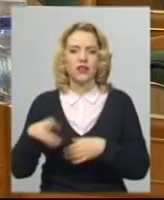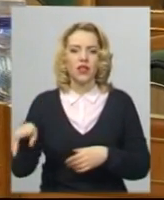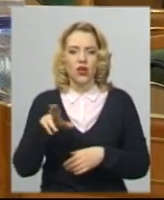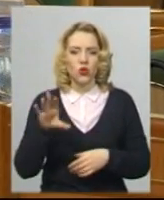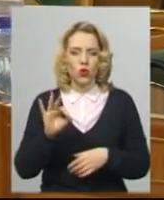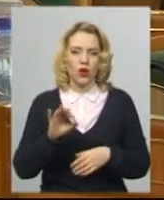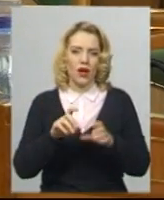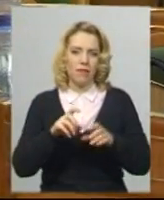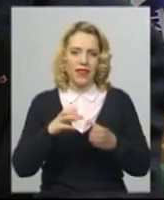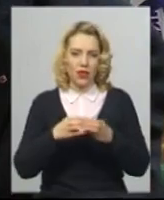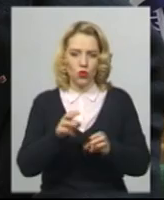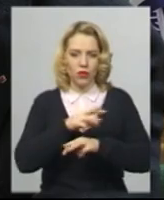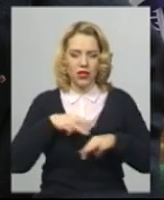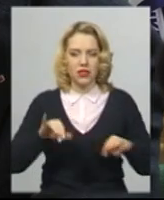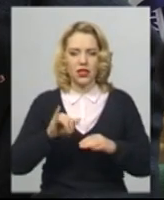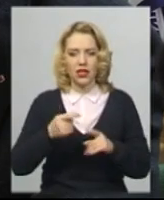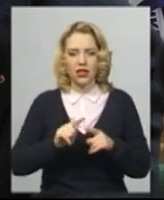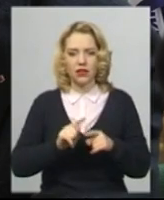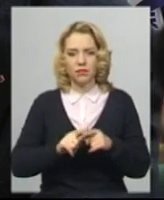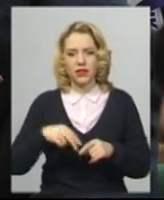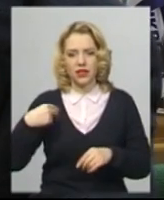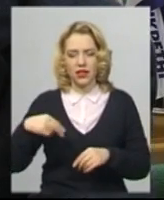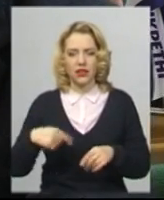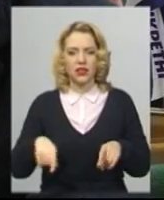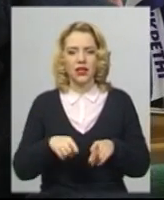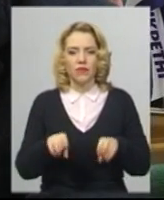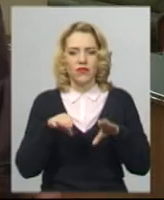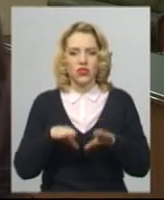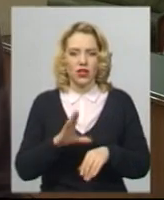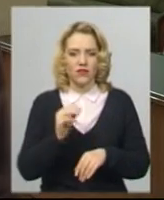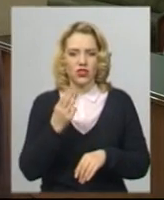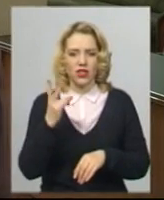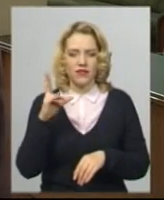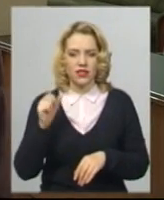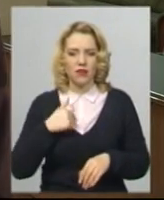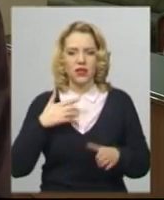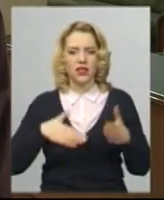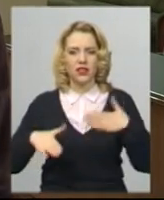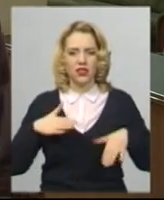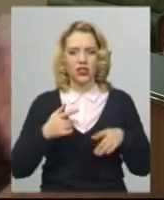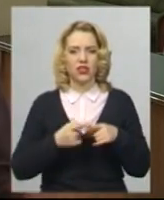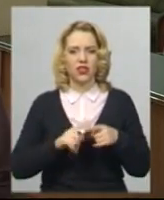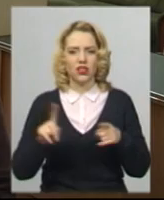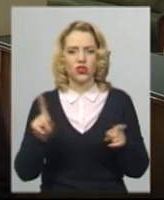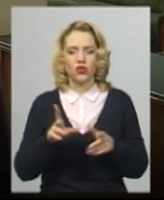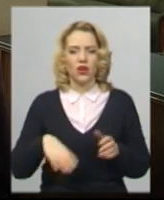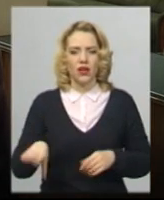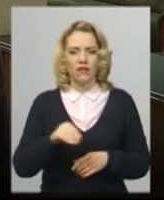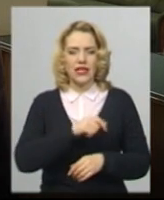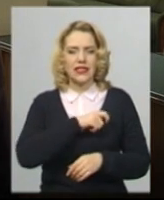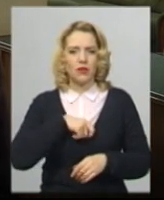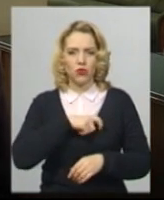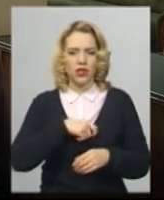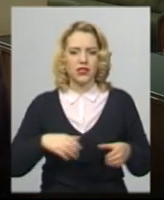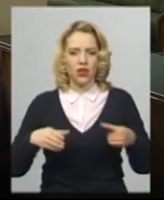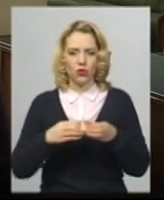вважає депутат обласної ради від партії за конкретні справи Наталія Вишневська. Мене тішить те, що весь депутатський корпус